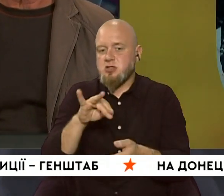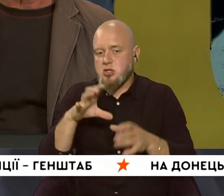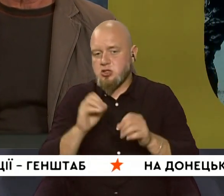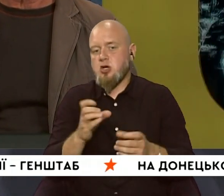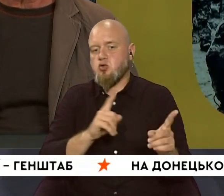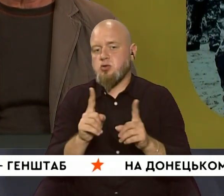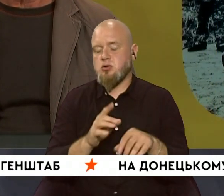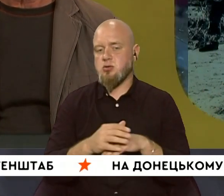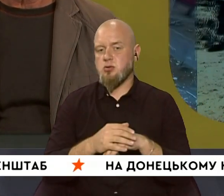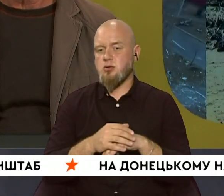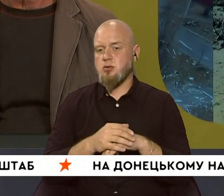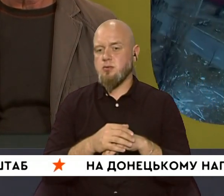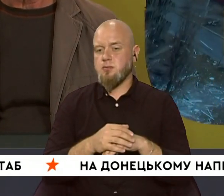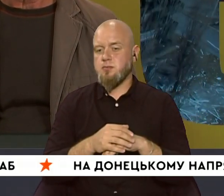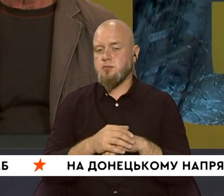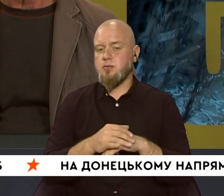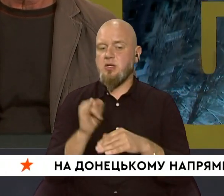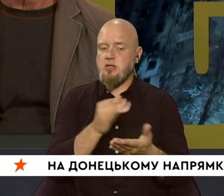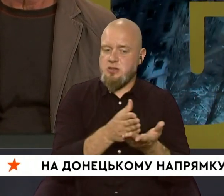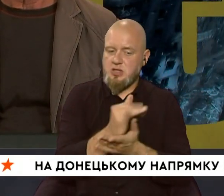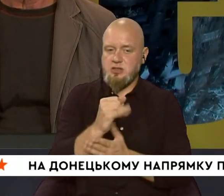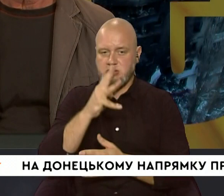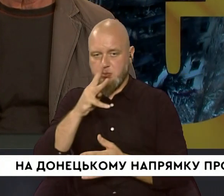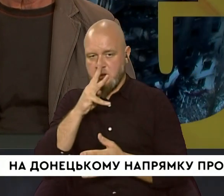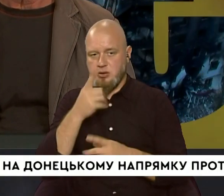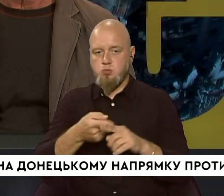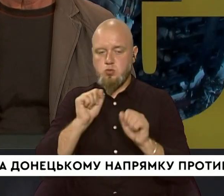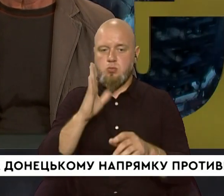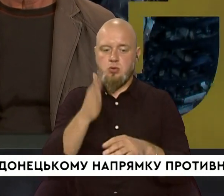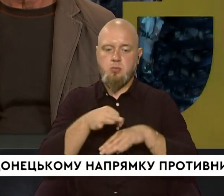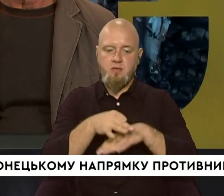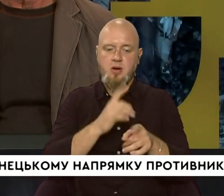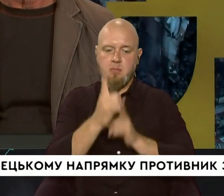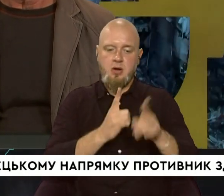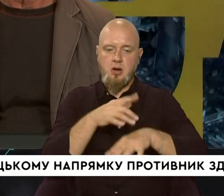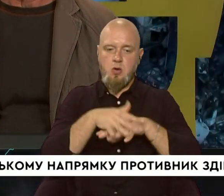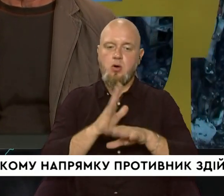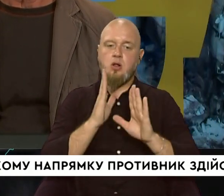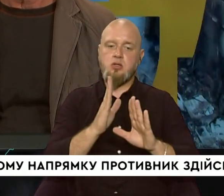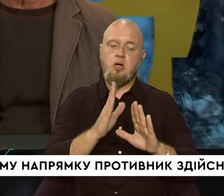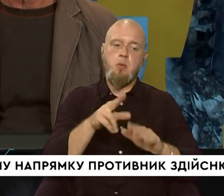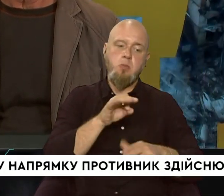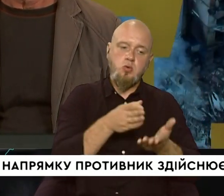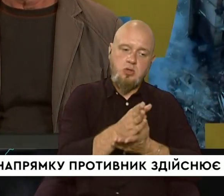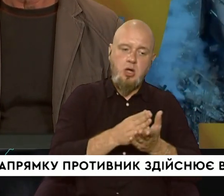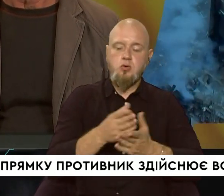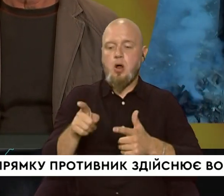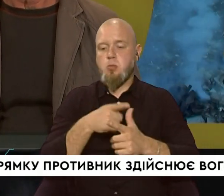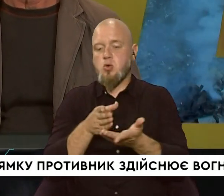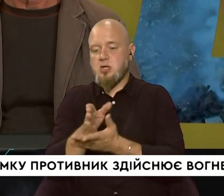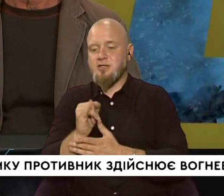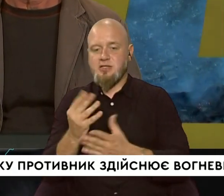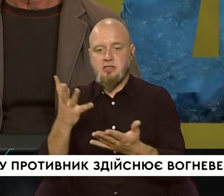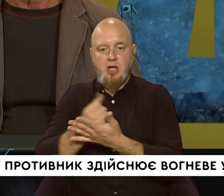щось? І стаж і заробіток. Тут може бути переведений перерахунок або лише по стажу, або по стажу і заробітку. І,